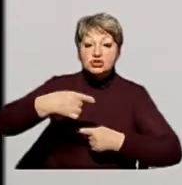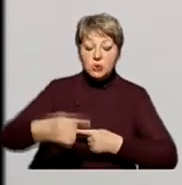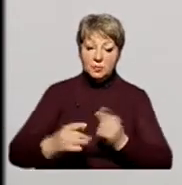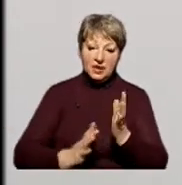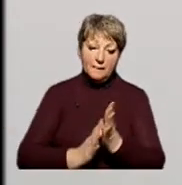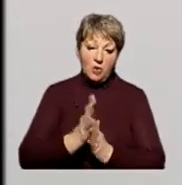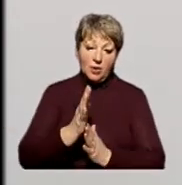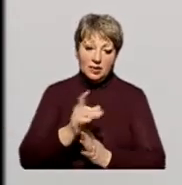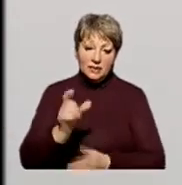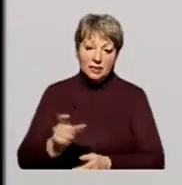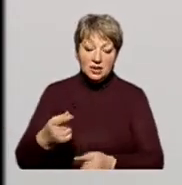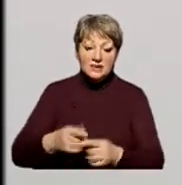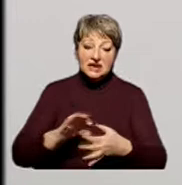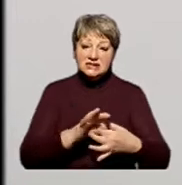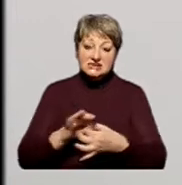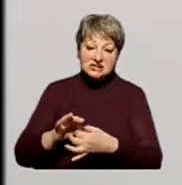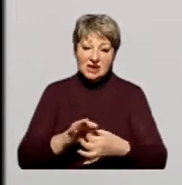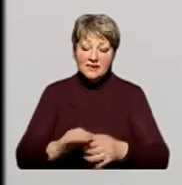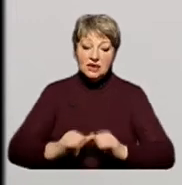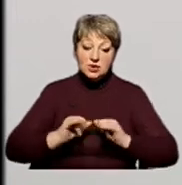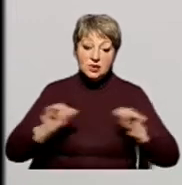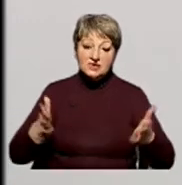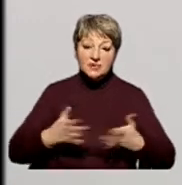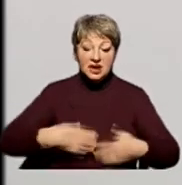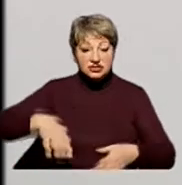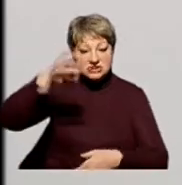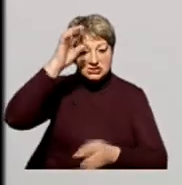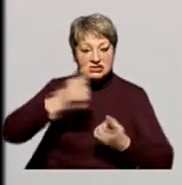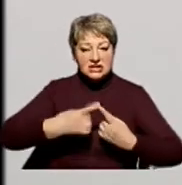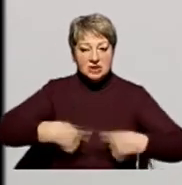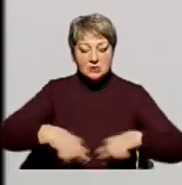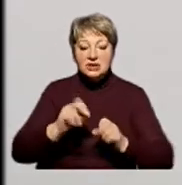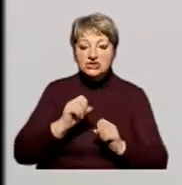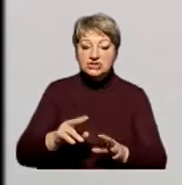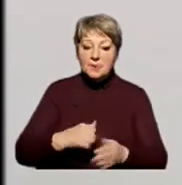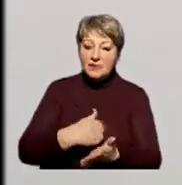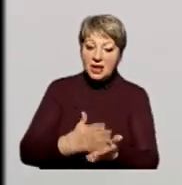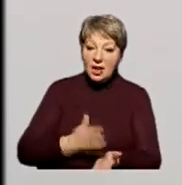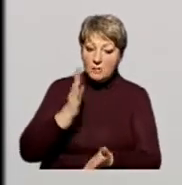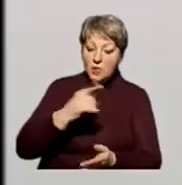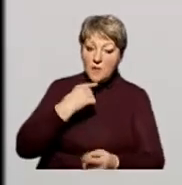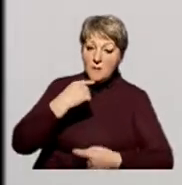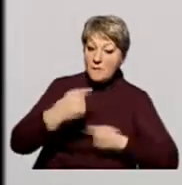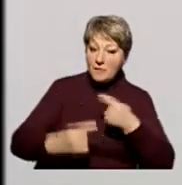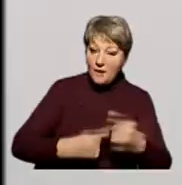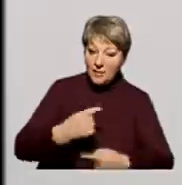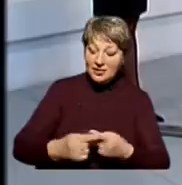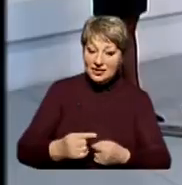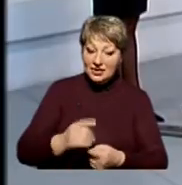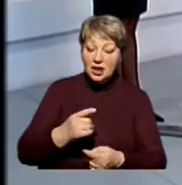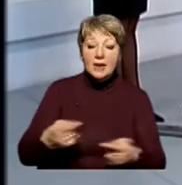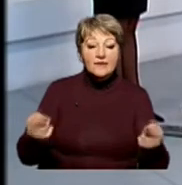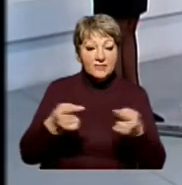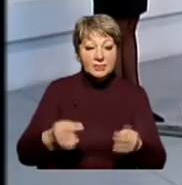покоління, бо від цього залежить, насправді, розвиток нашої держави. І чим якісніше це буде покоління, а для цього потрібно,